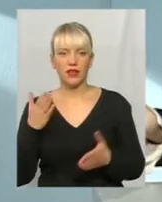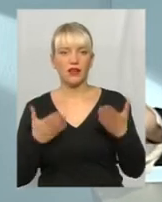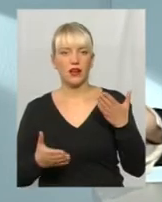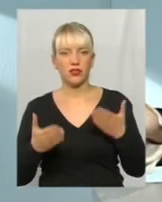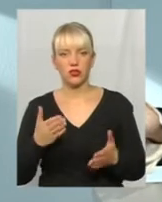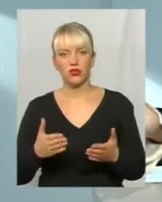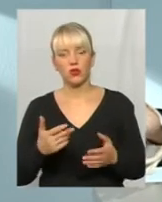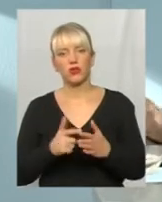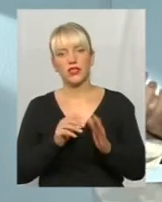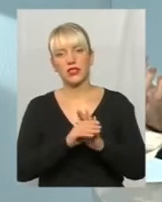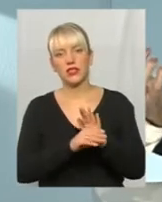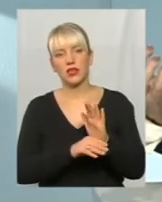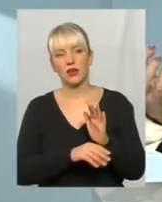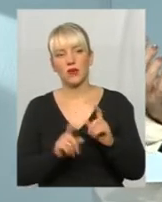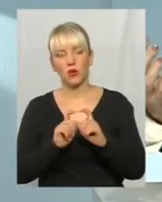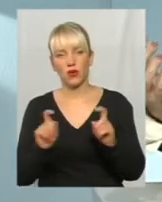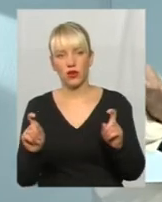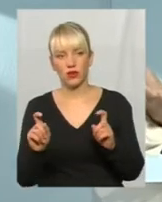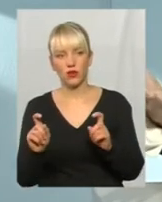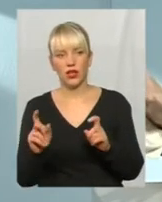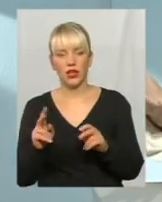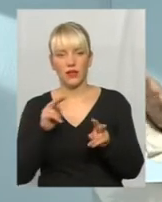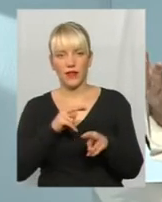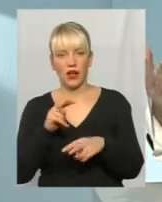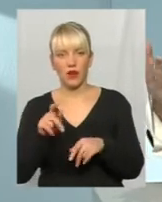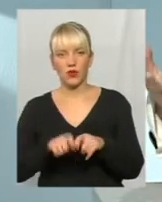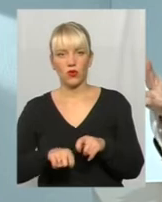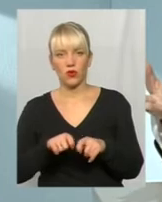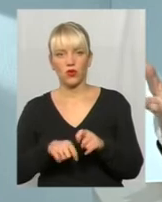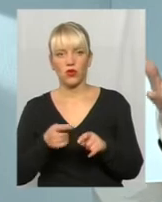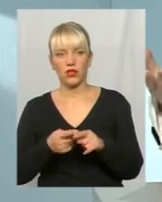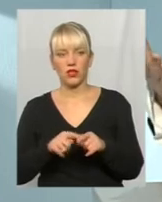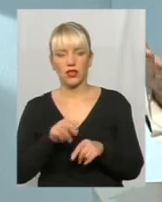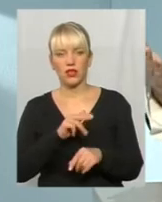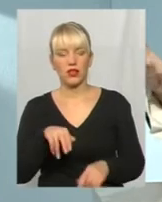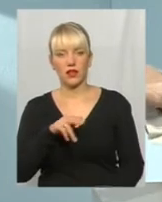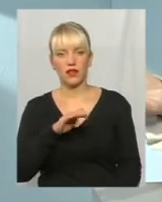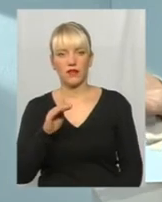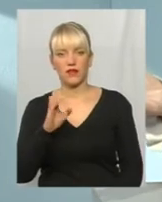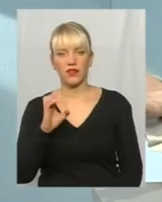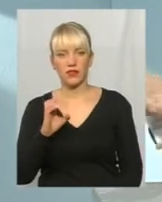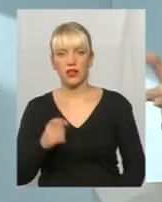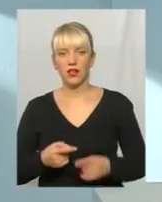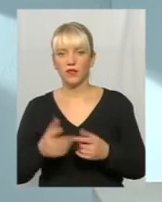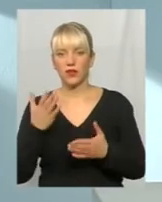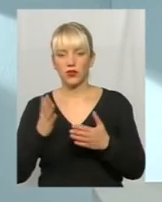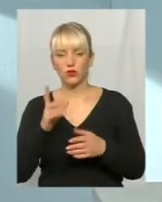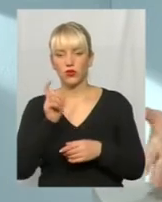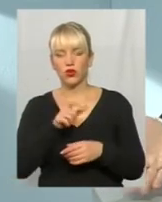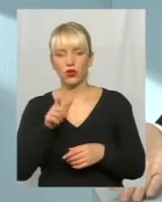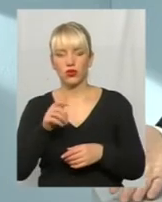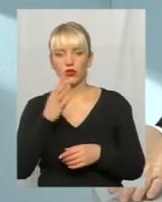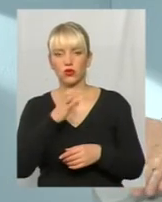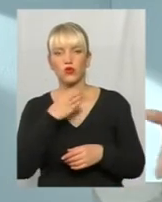в системі органу нагляду контролю, такого як ДФС, сотня людей буде притягнути до